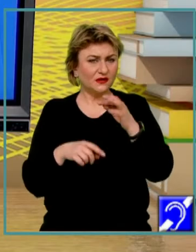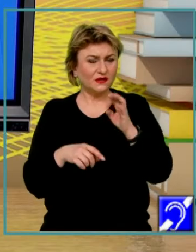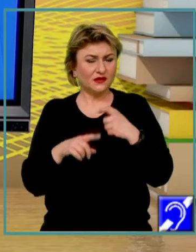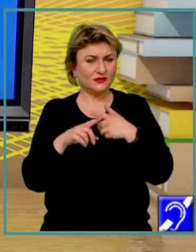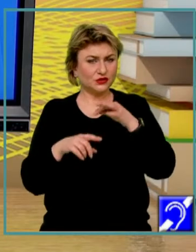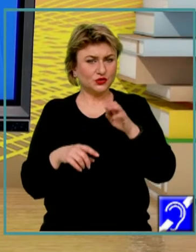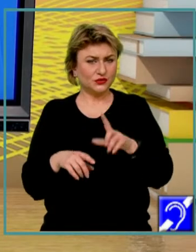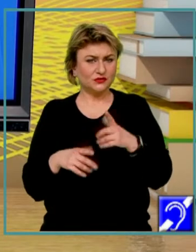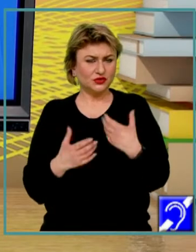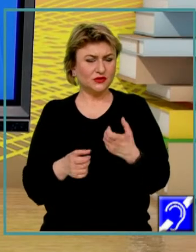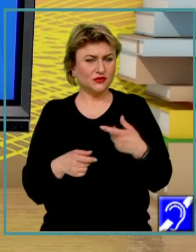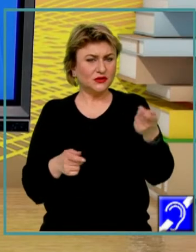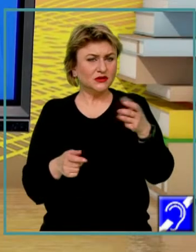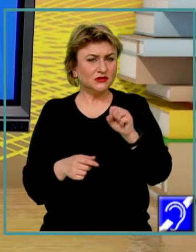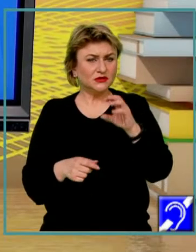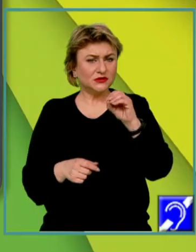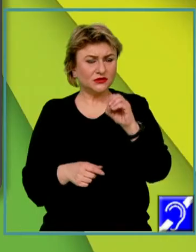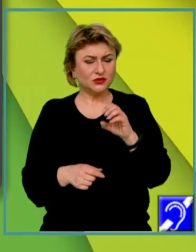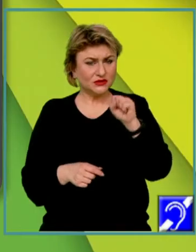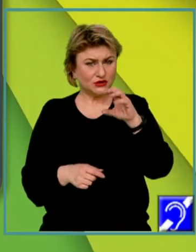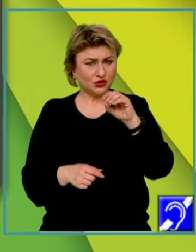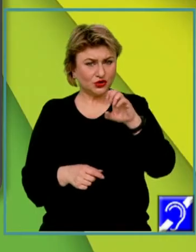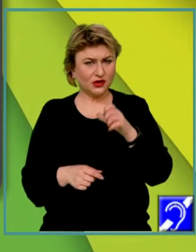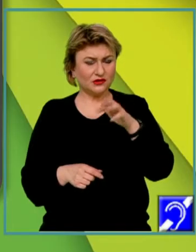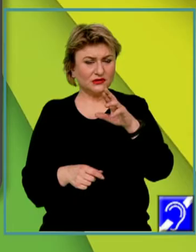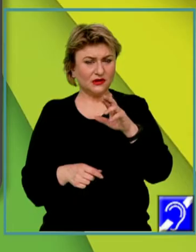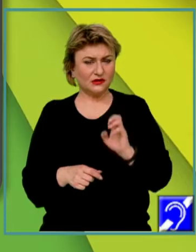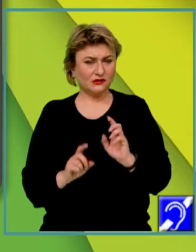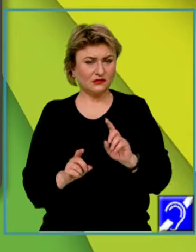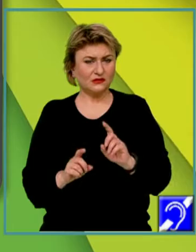conceptele socializarea, individul,